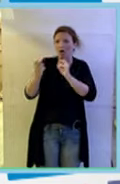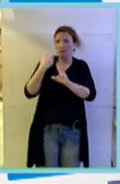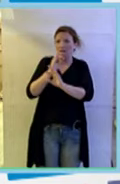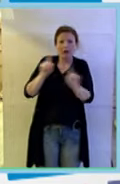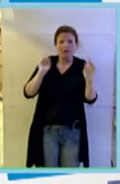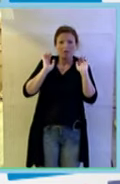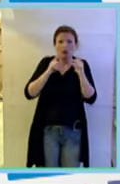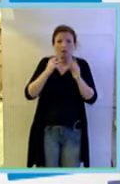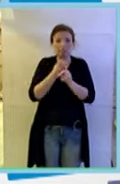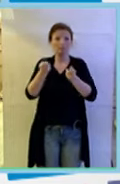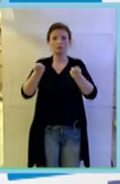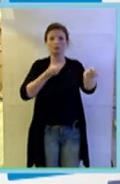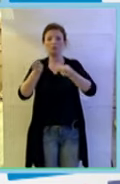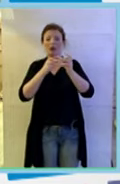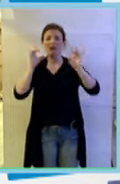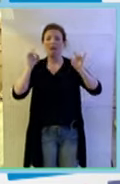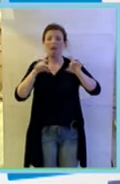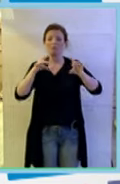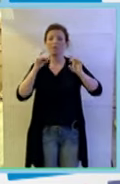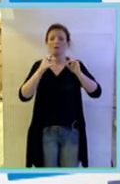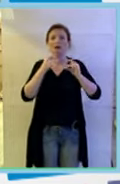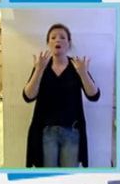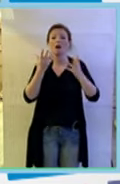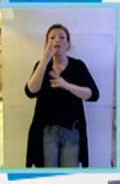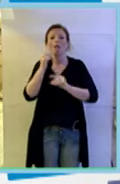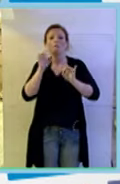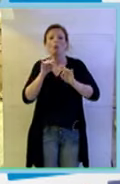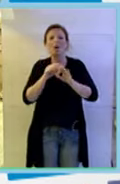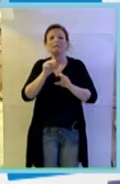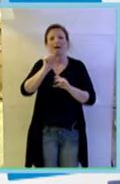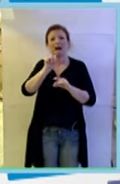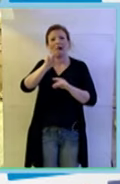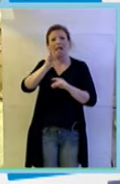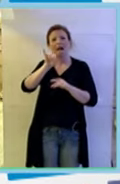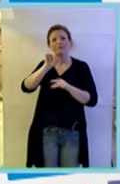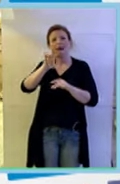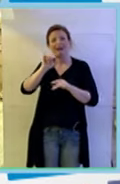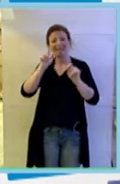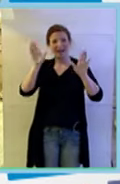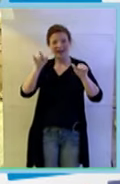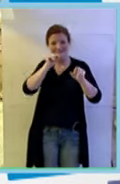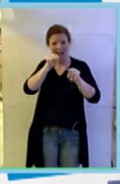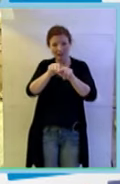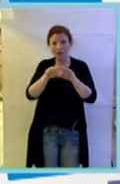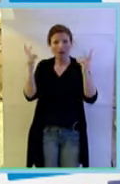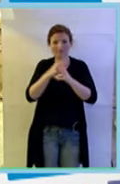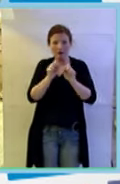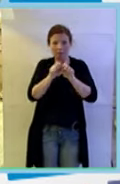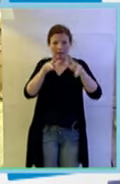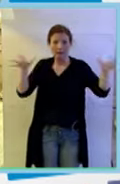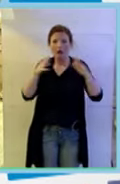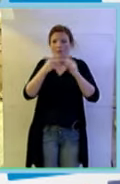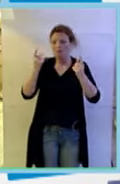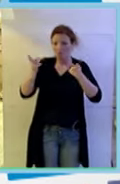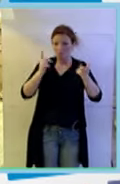a gestire un'epidemia di influenza aviaria che è stata una delle epidemie più grandi fino ad